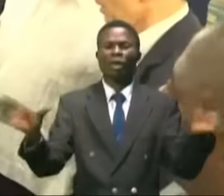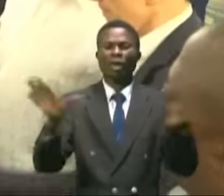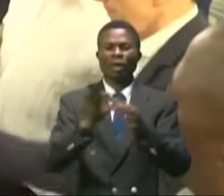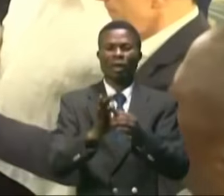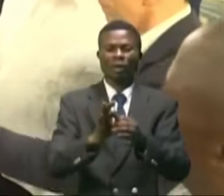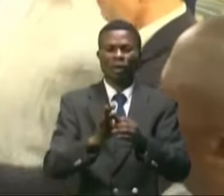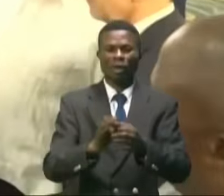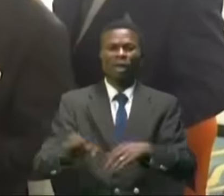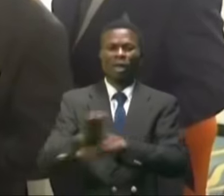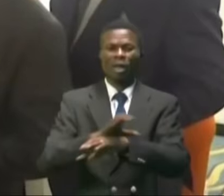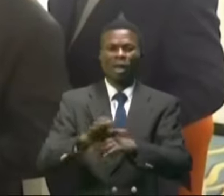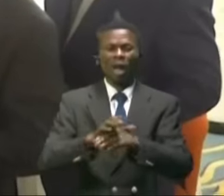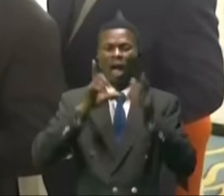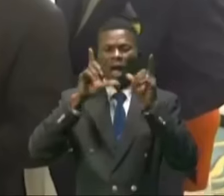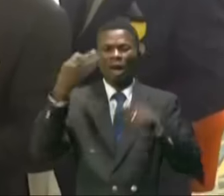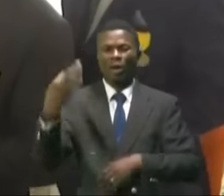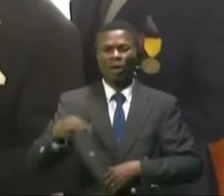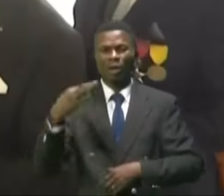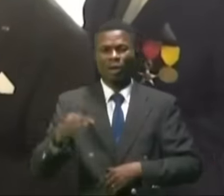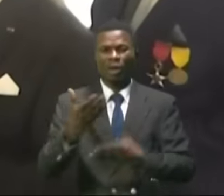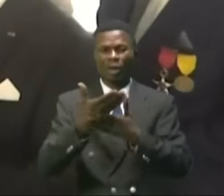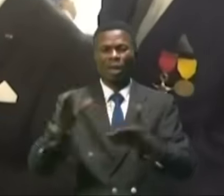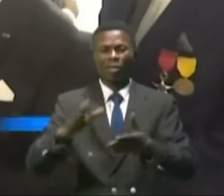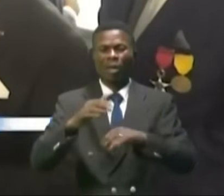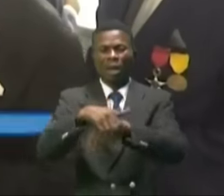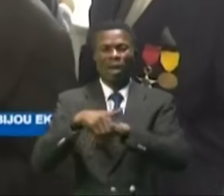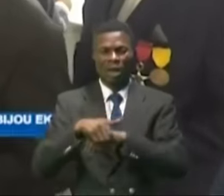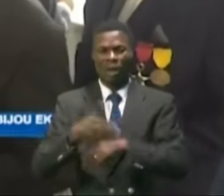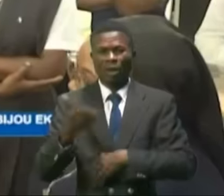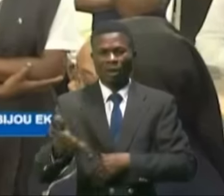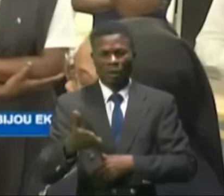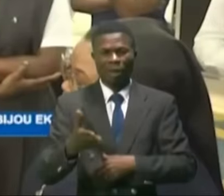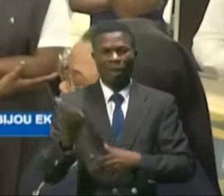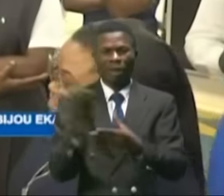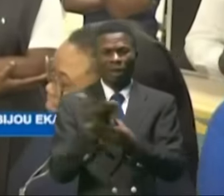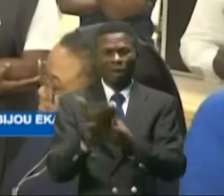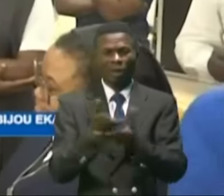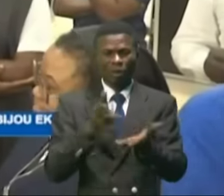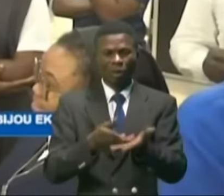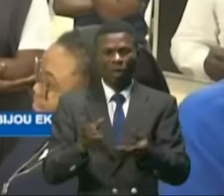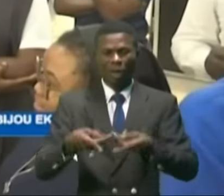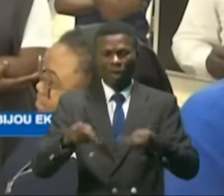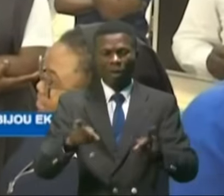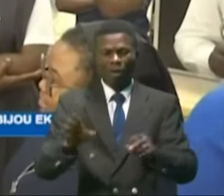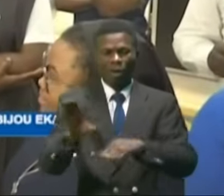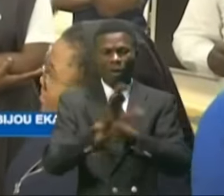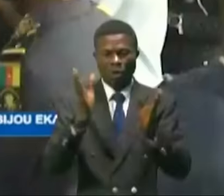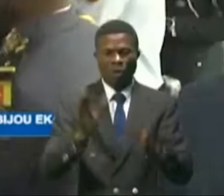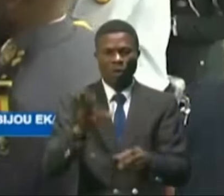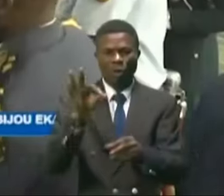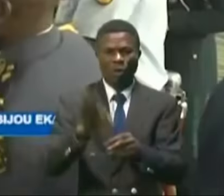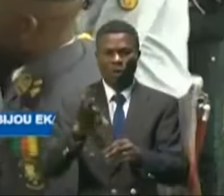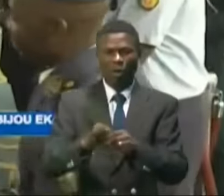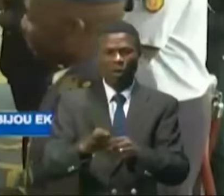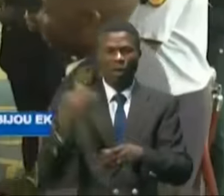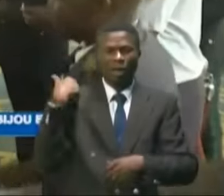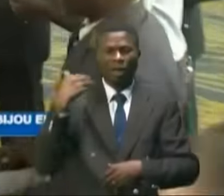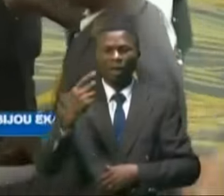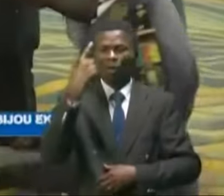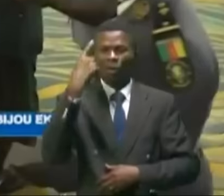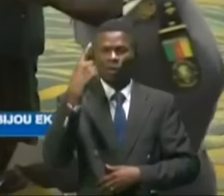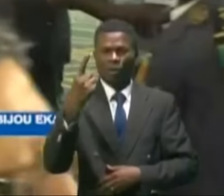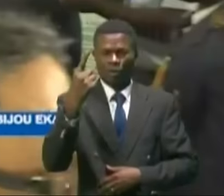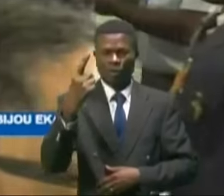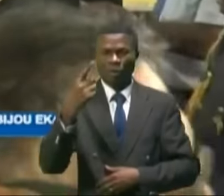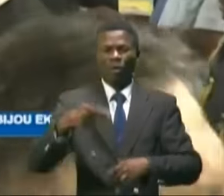du Cameroun francophone et la partie anglophone. Ce référendum a permis aux Camerounais de voter pour un État unitaire par